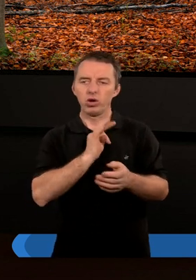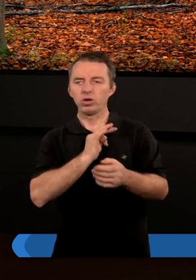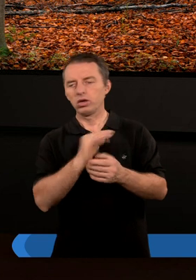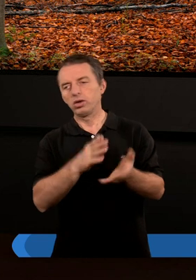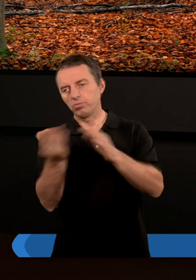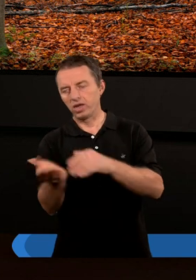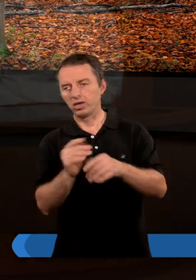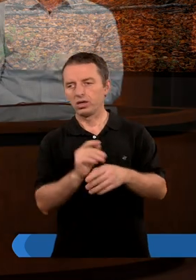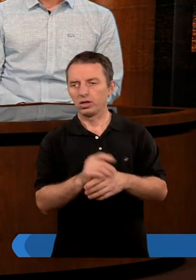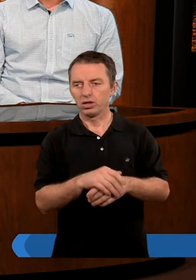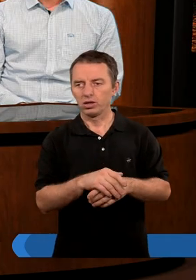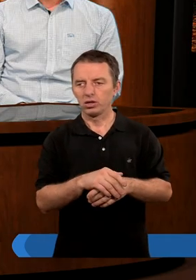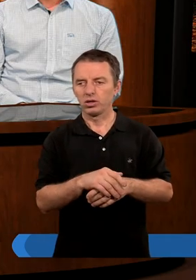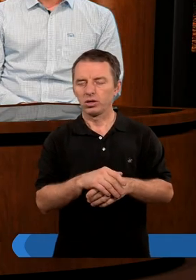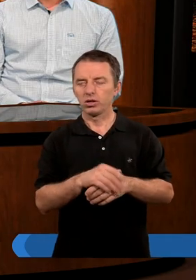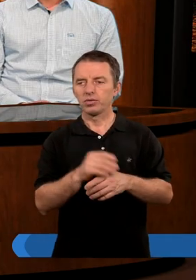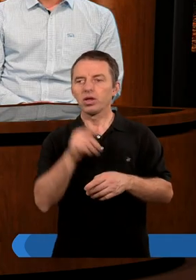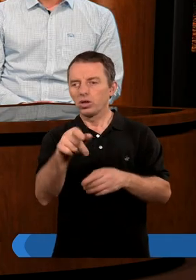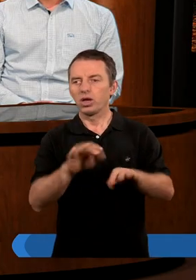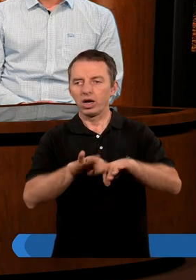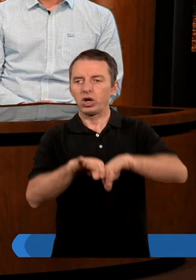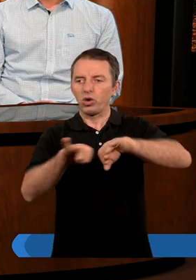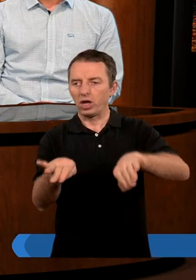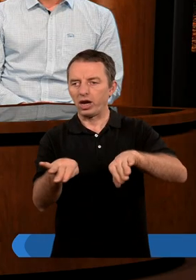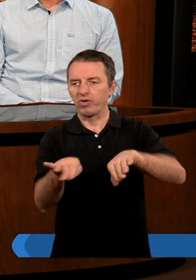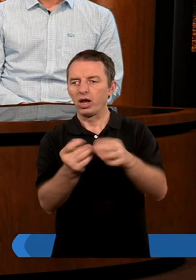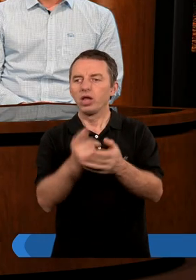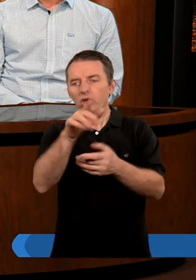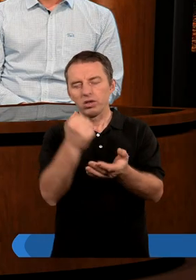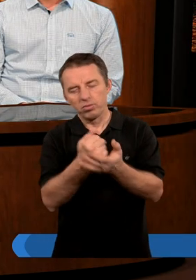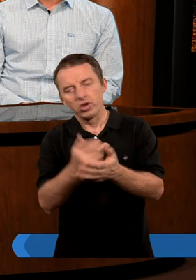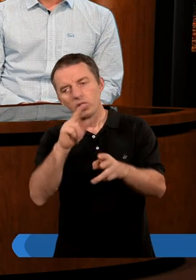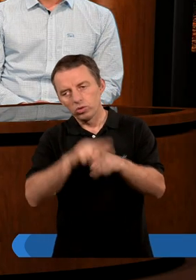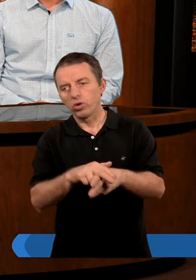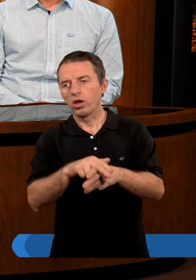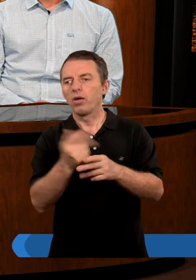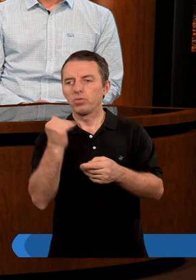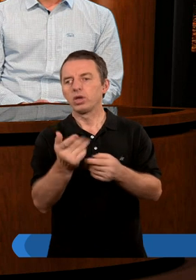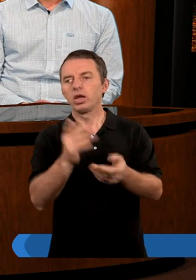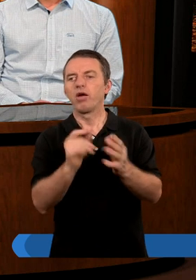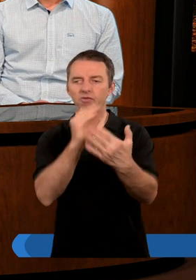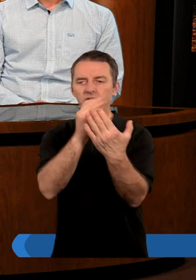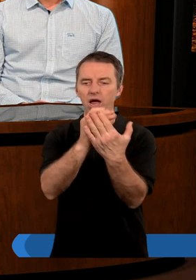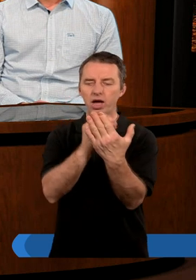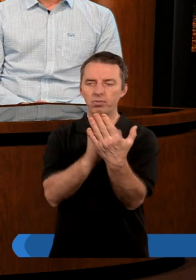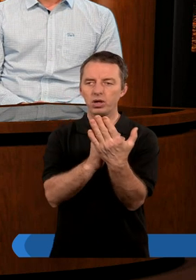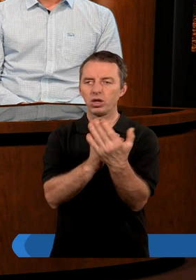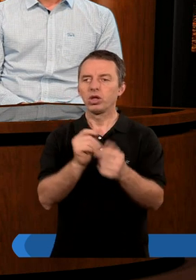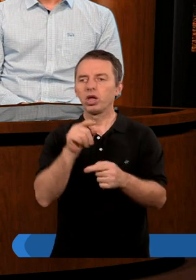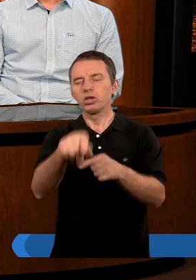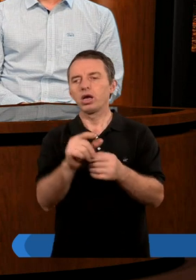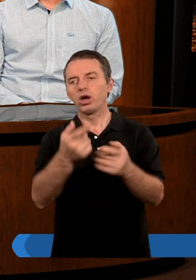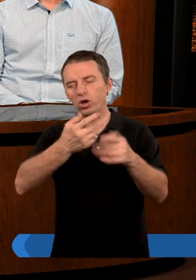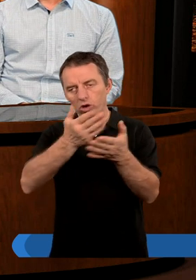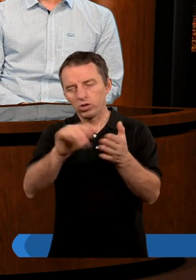mogą iść w parze? Dla mnie jest to kwestia nierozerwalna, ponieważ tak jak nawet wcześniej chyba Karolina czytała ten fragment z